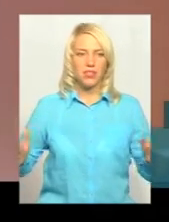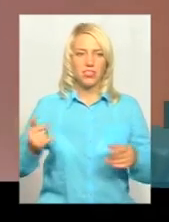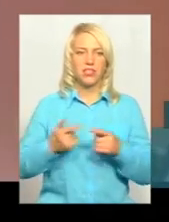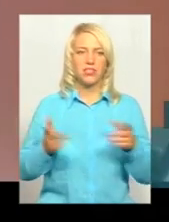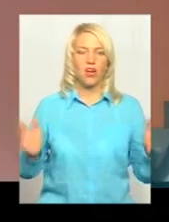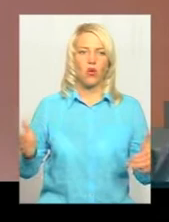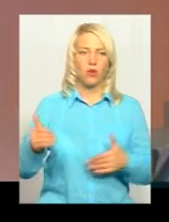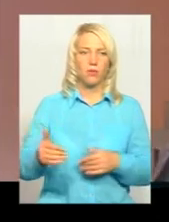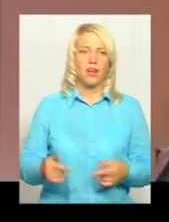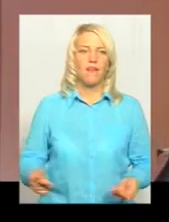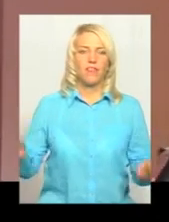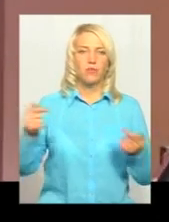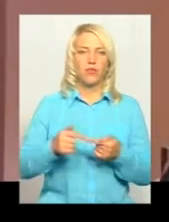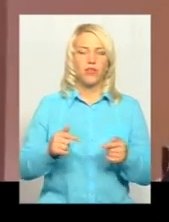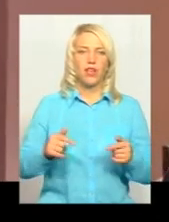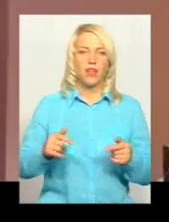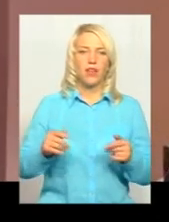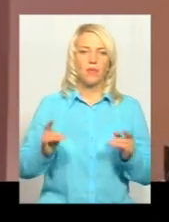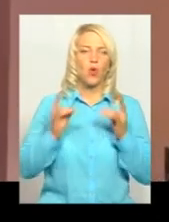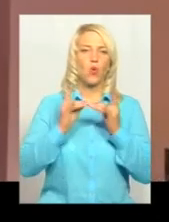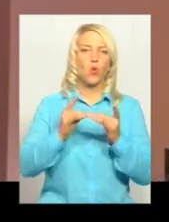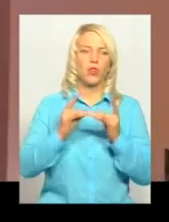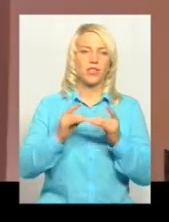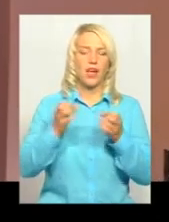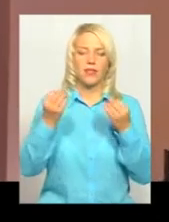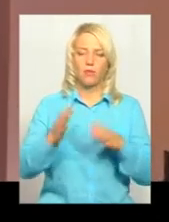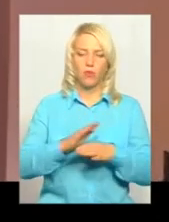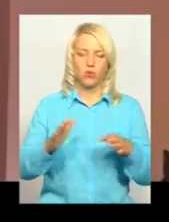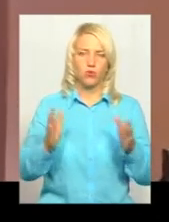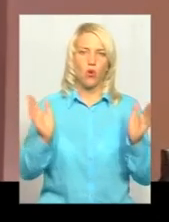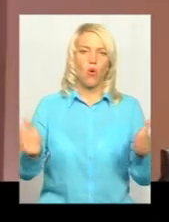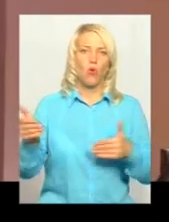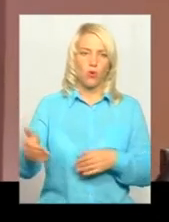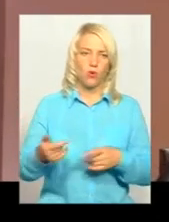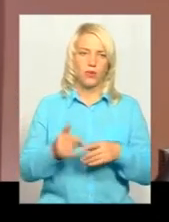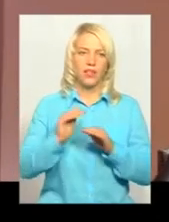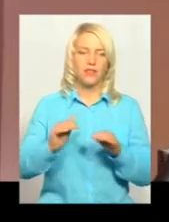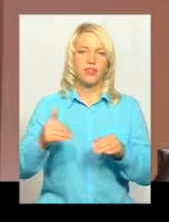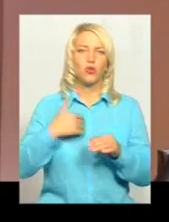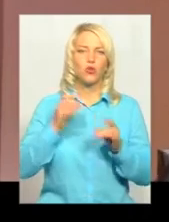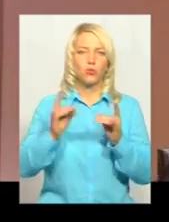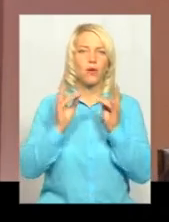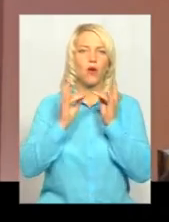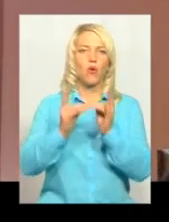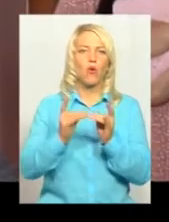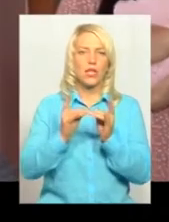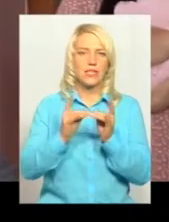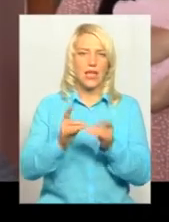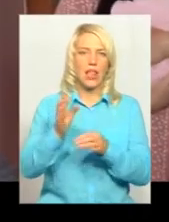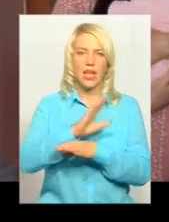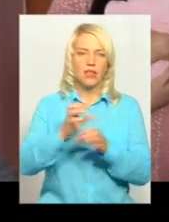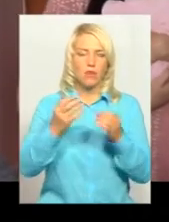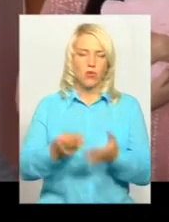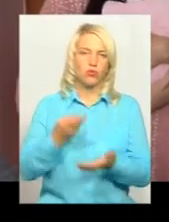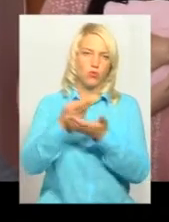відповідала колесочці, а не просто коробочку. Діти зазвичай хочуть, щоб їх колесали, а не просто положити. До